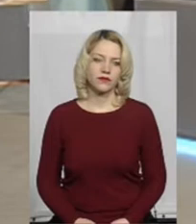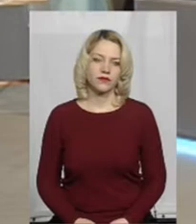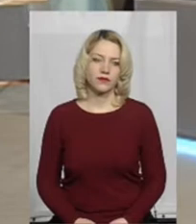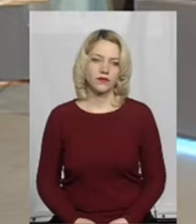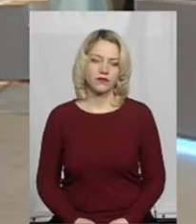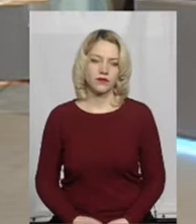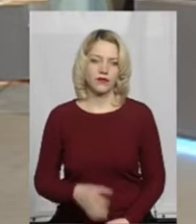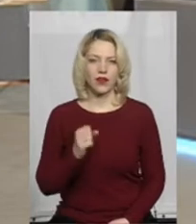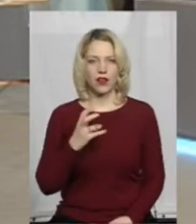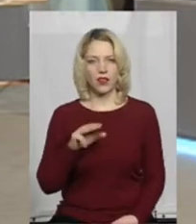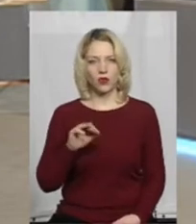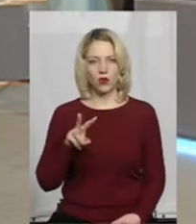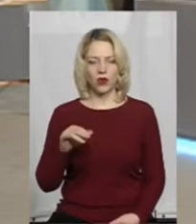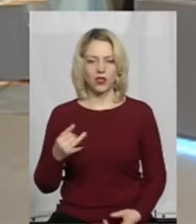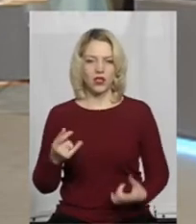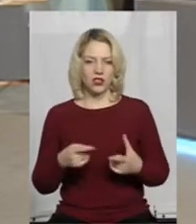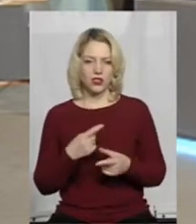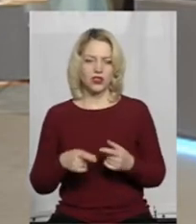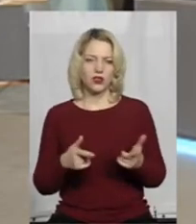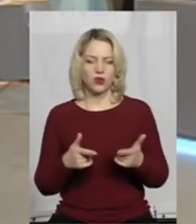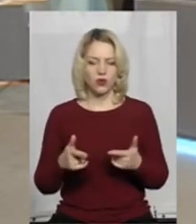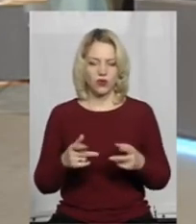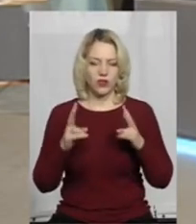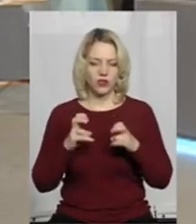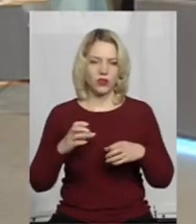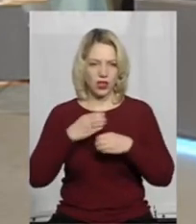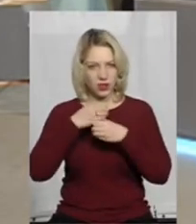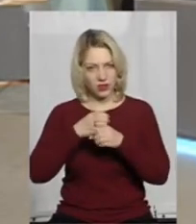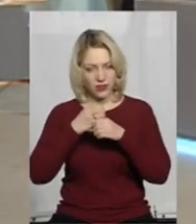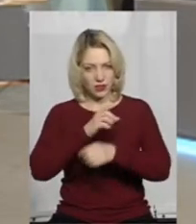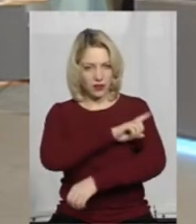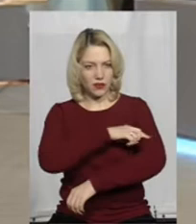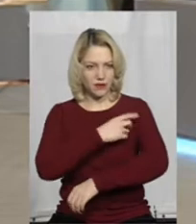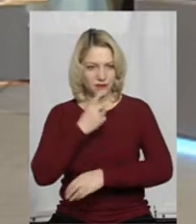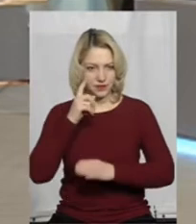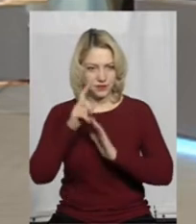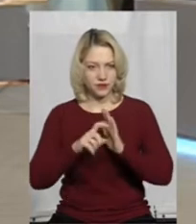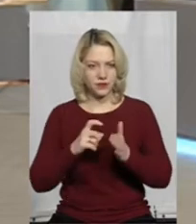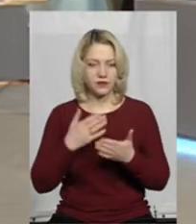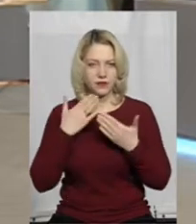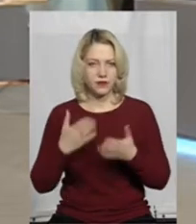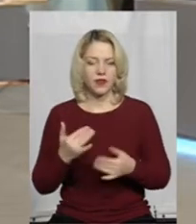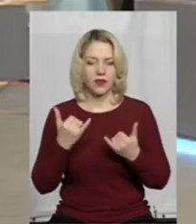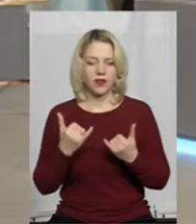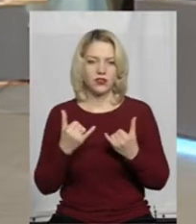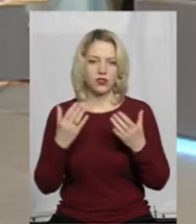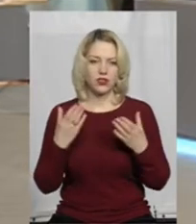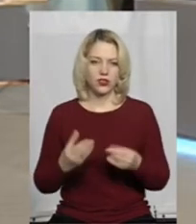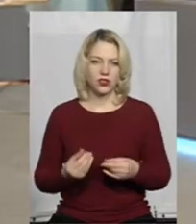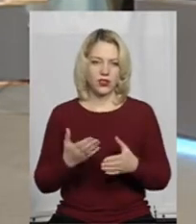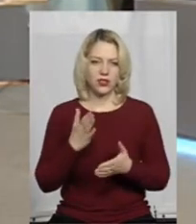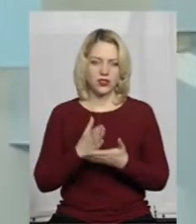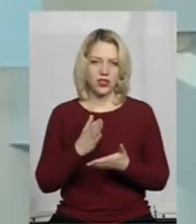Пане Анатолію, то чи готові результати досліджень ветеринарної служби? Плат матеріал на сьогоднішній день